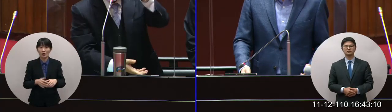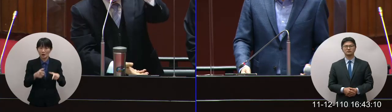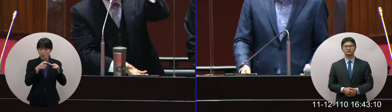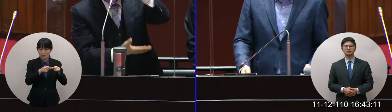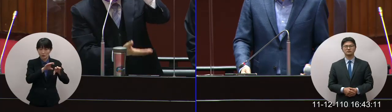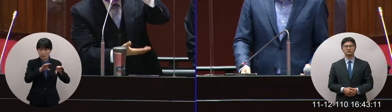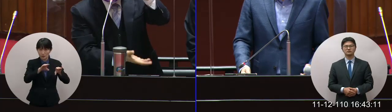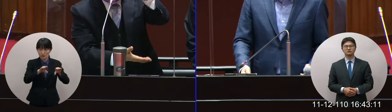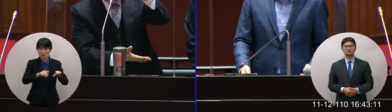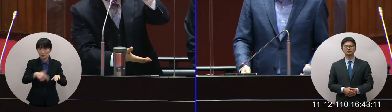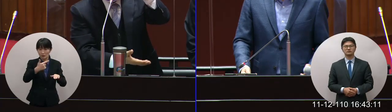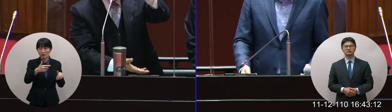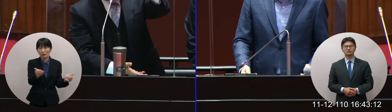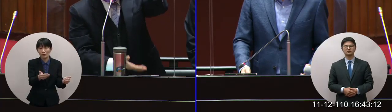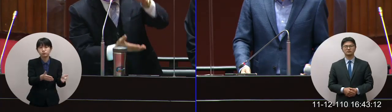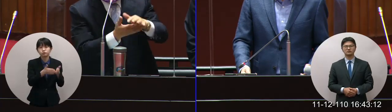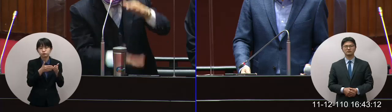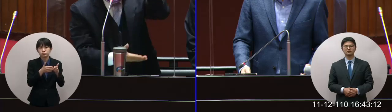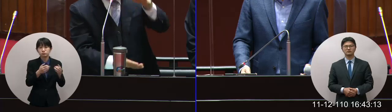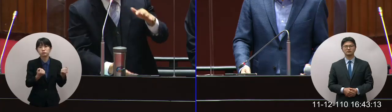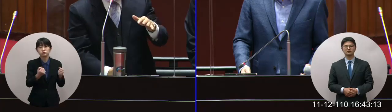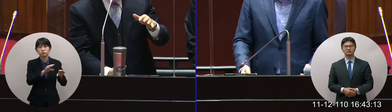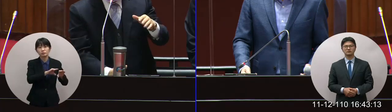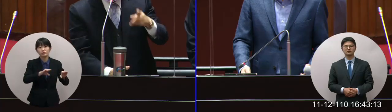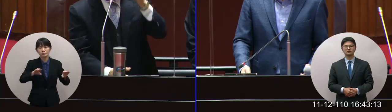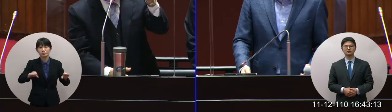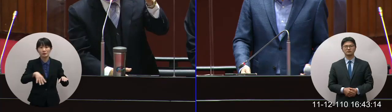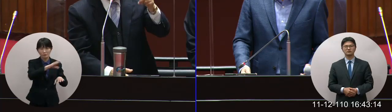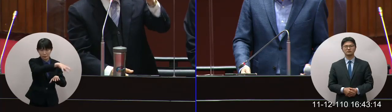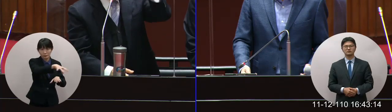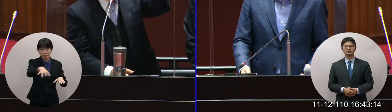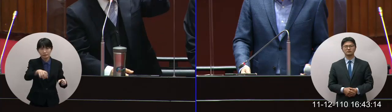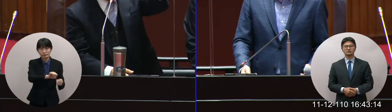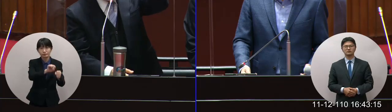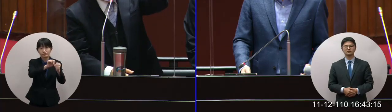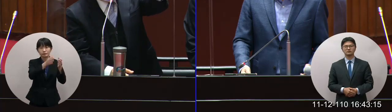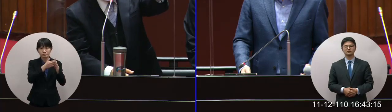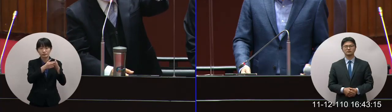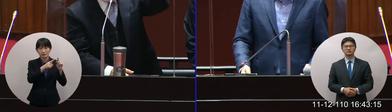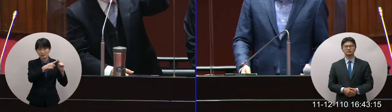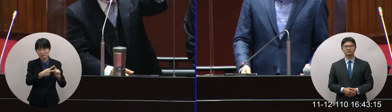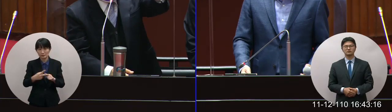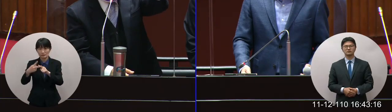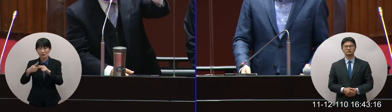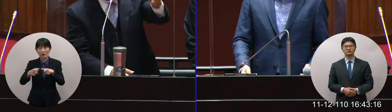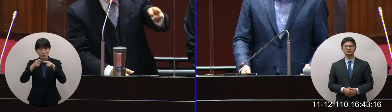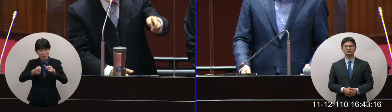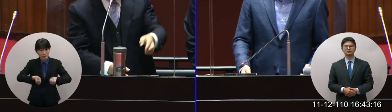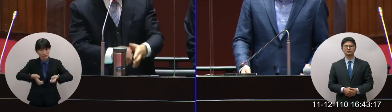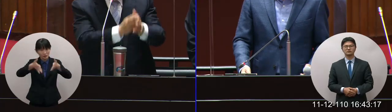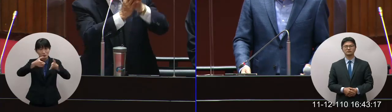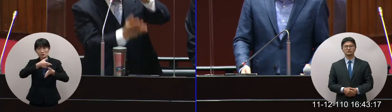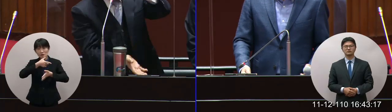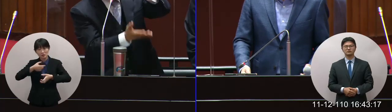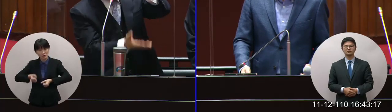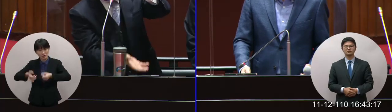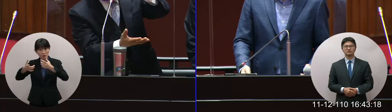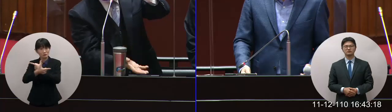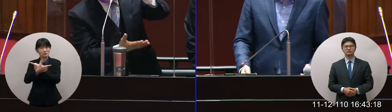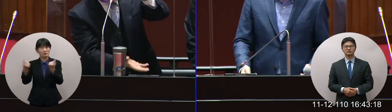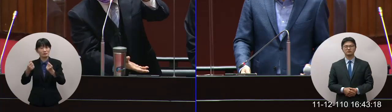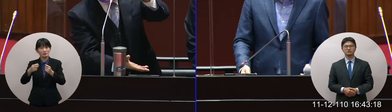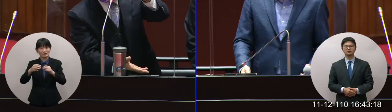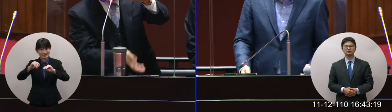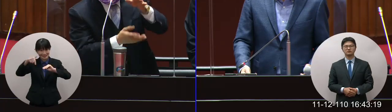建設停車而且大量做第二不管是公共建築也好室友建築也好地